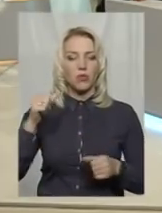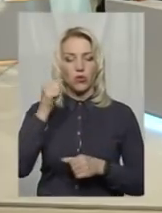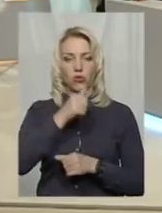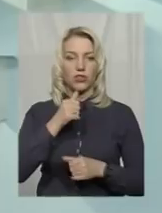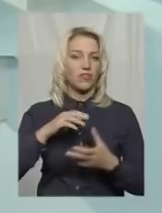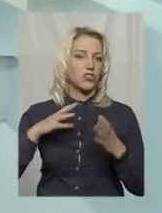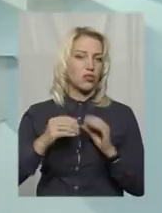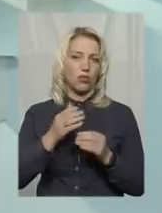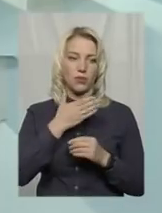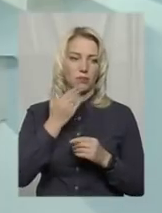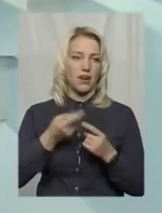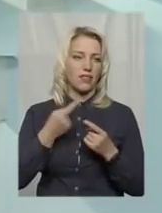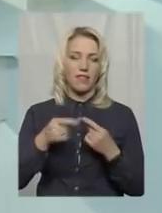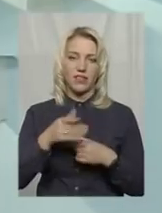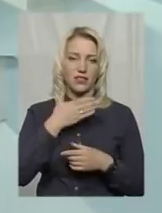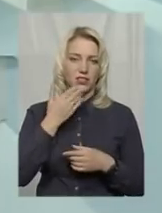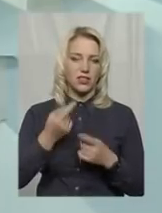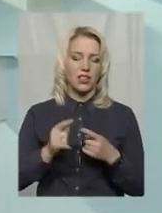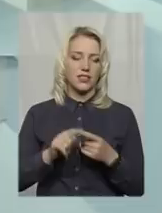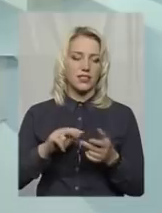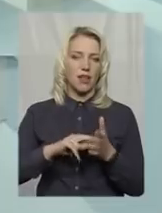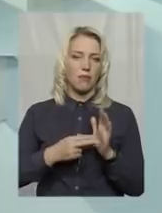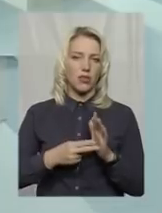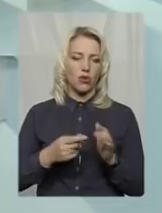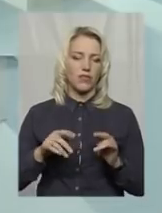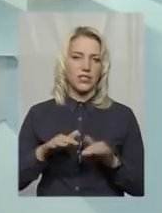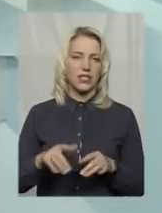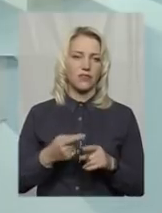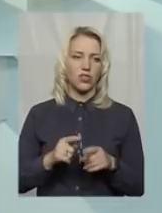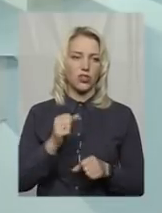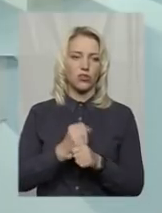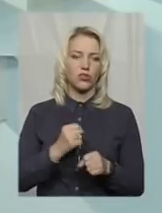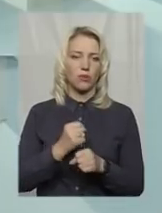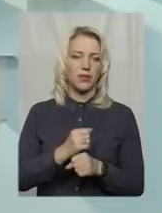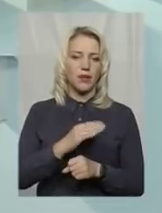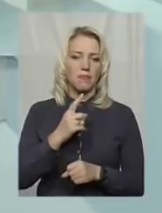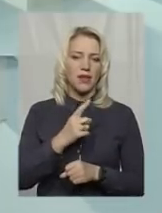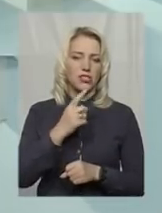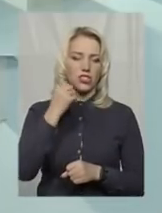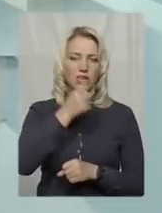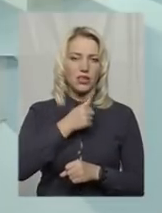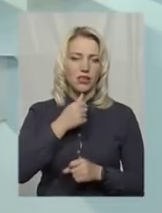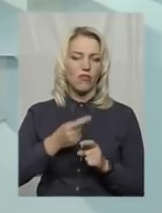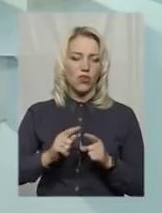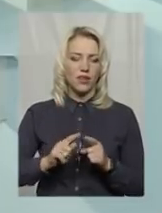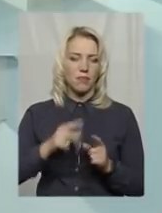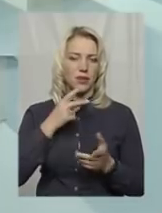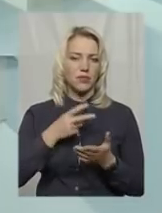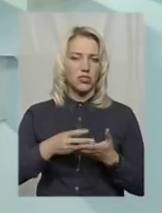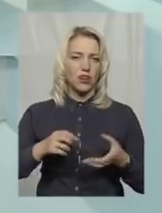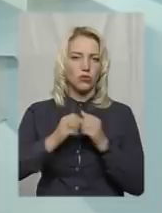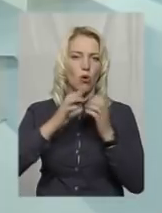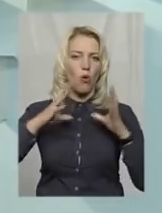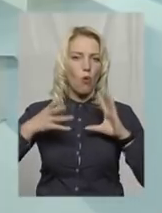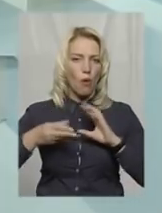відрізняється. Це є заплановані заходи, які розроблені вже не в перший рік. Вони передбачають цілий комплекс